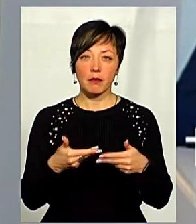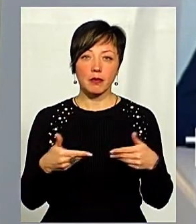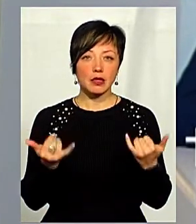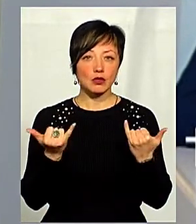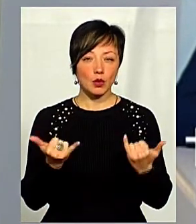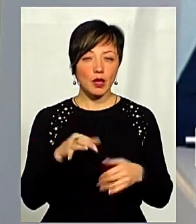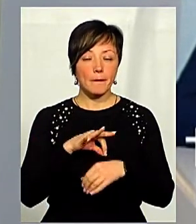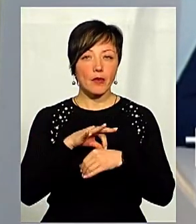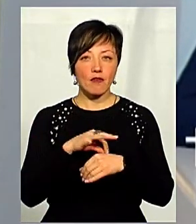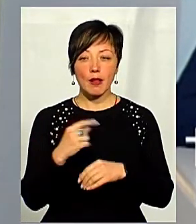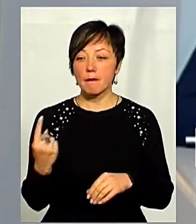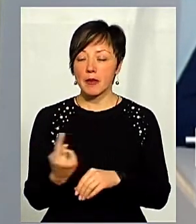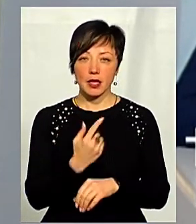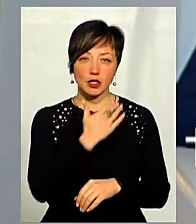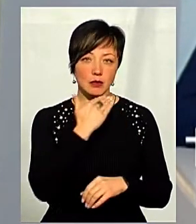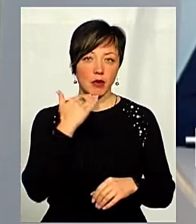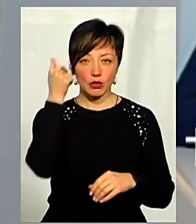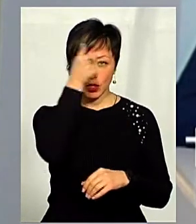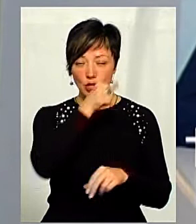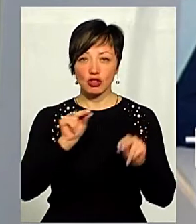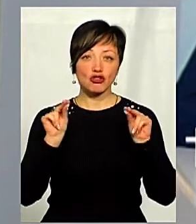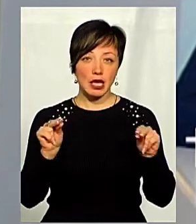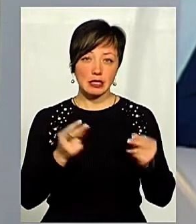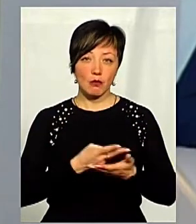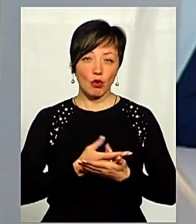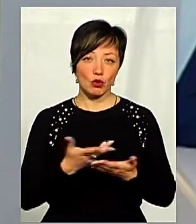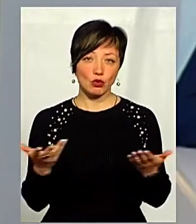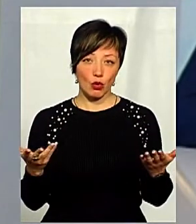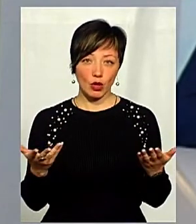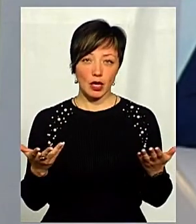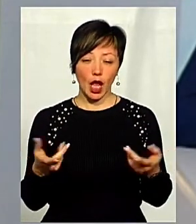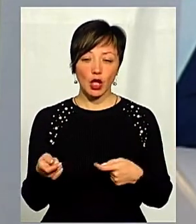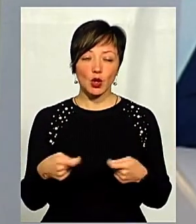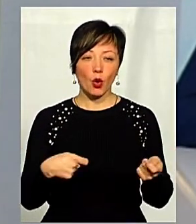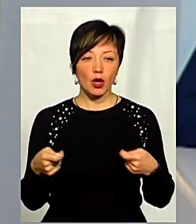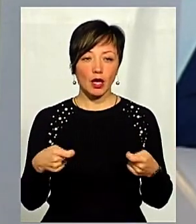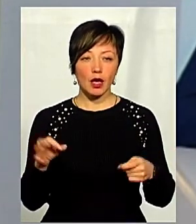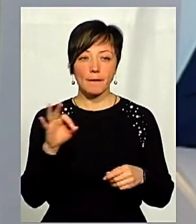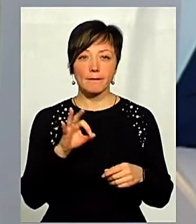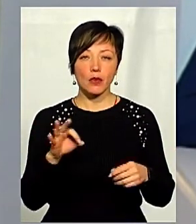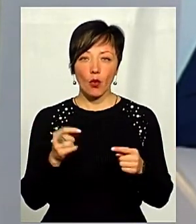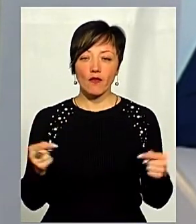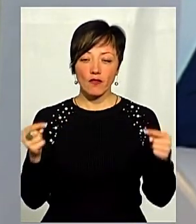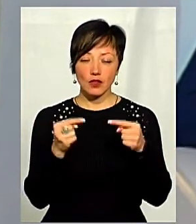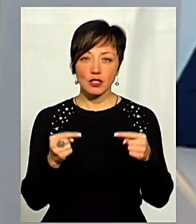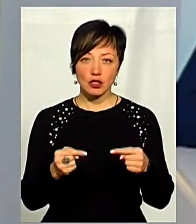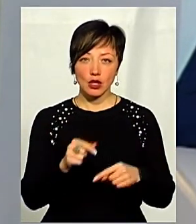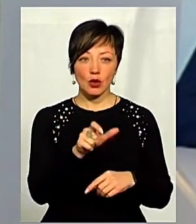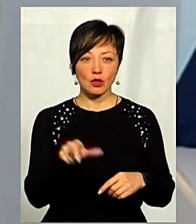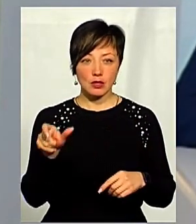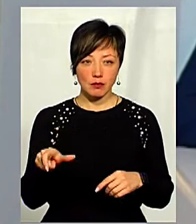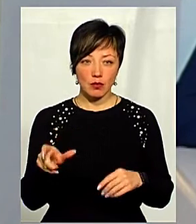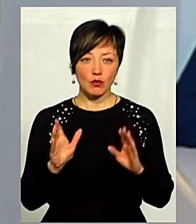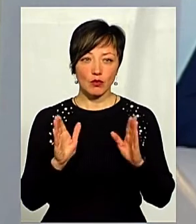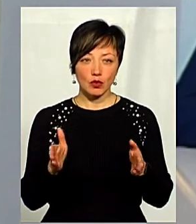на сьогодні провели вперше за багато років чесні і прозорі торги щодо визначення осіб, які